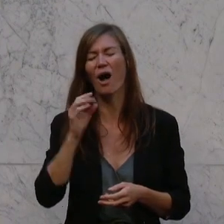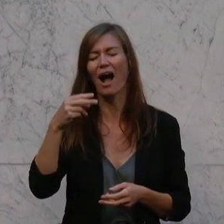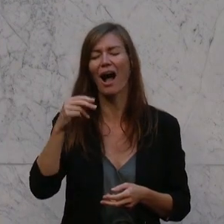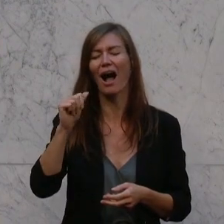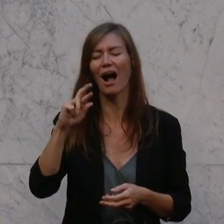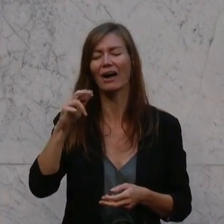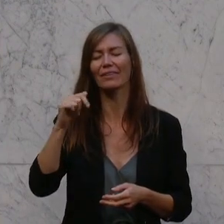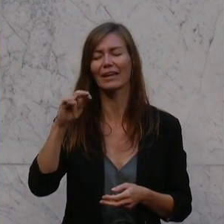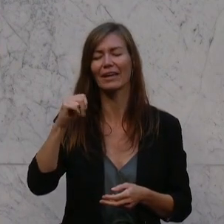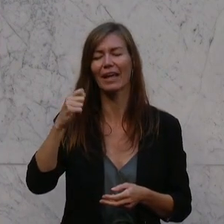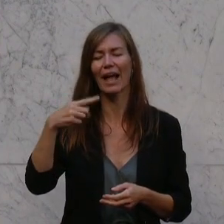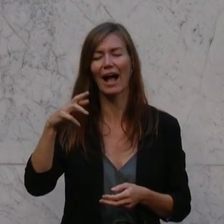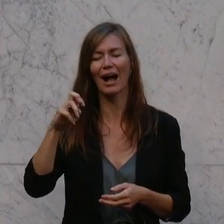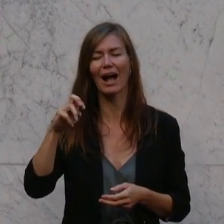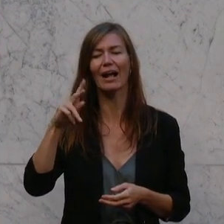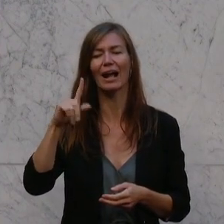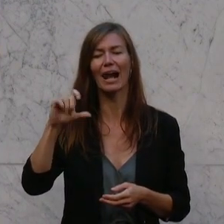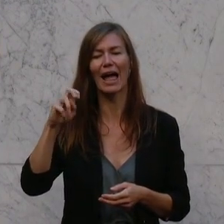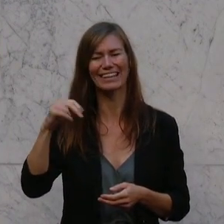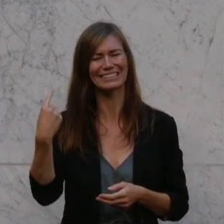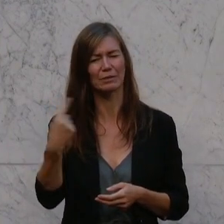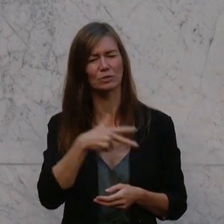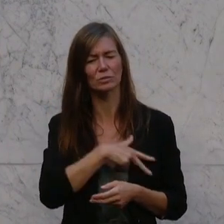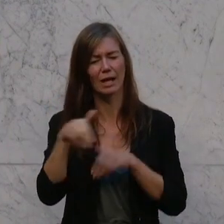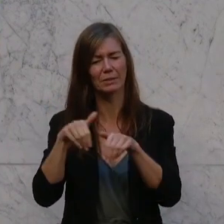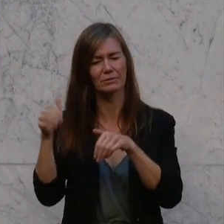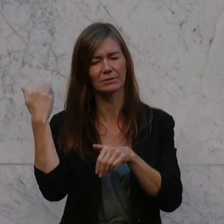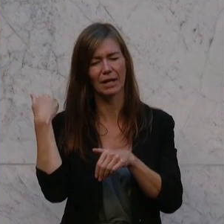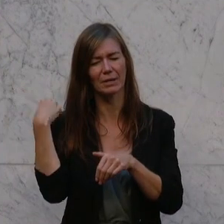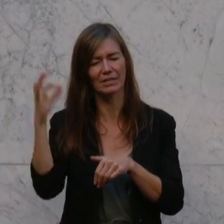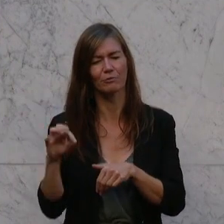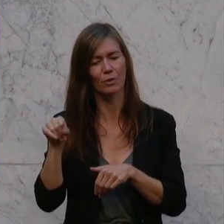diejenigen, die dafür sorgen, dass es grauslich wird im Land. Deswegen ist es wichtig, dass ihr nicht in Verantwortung kommt.